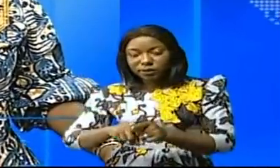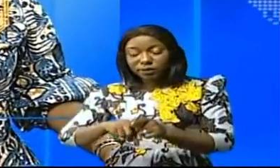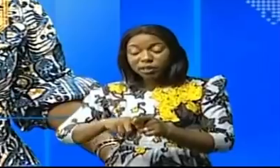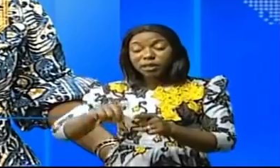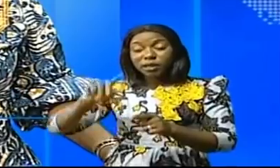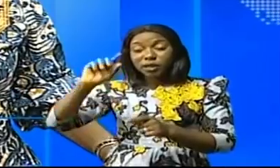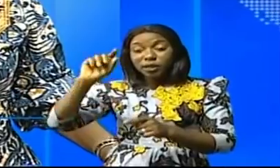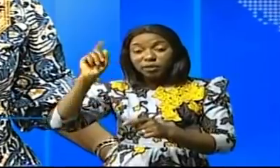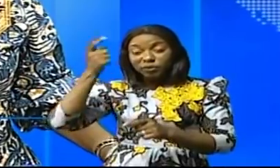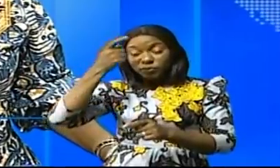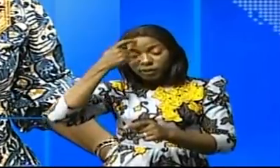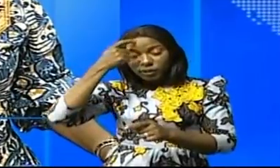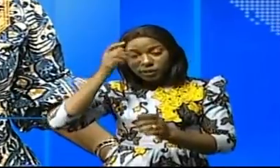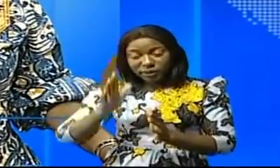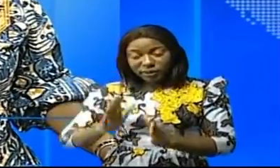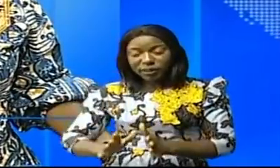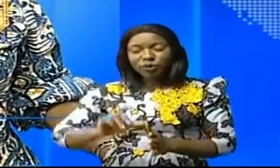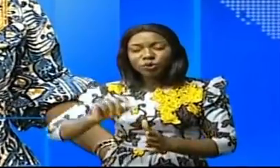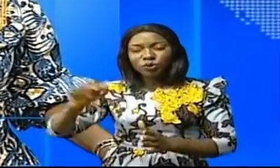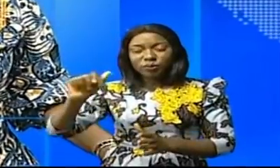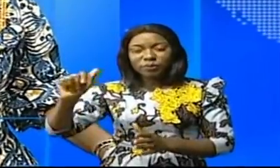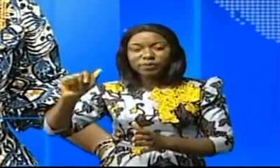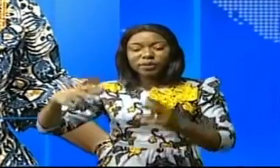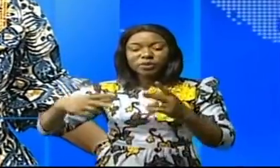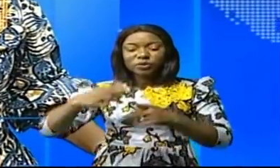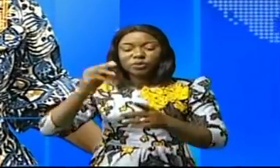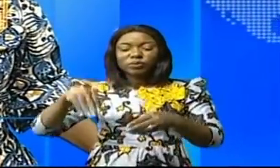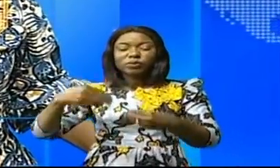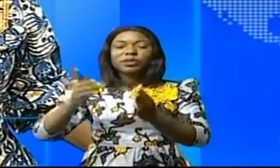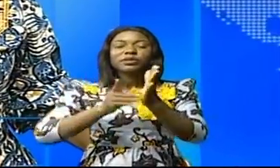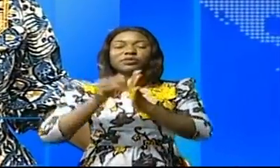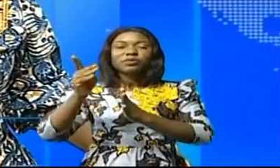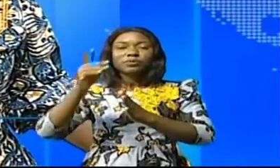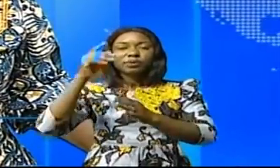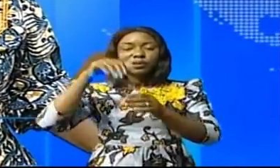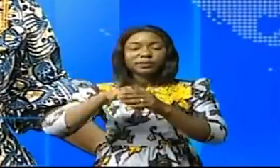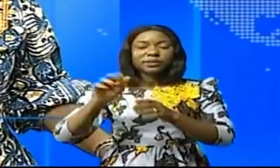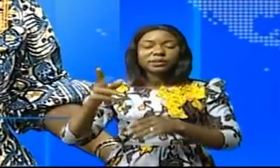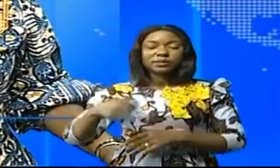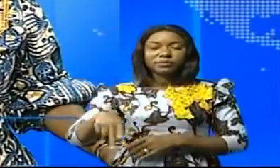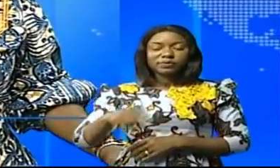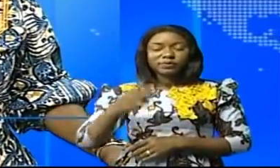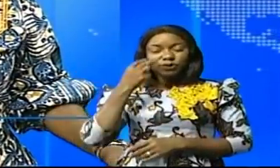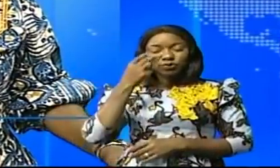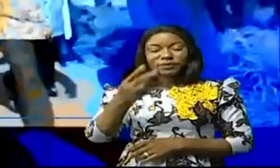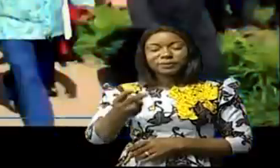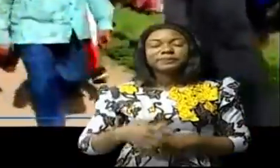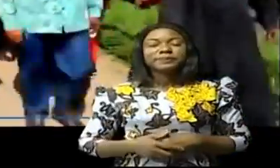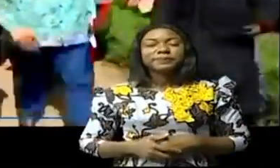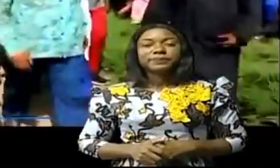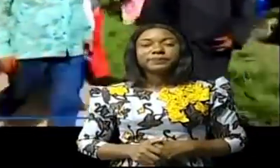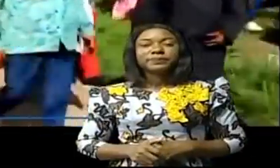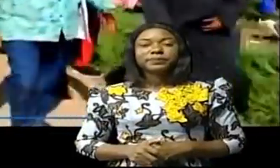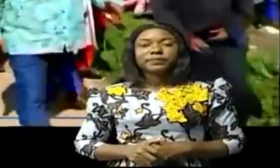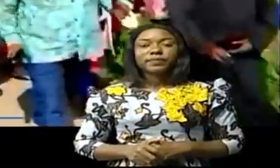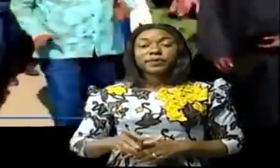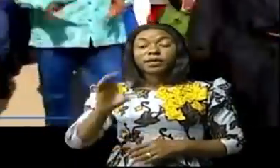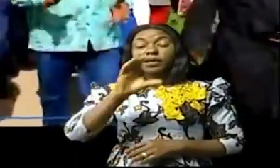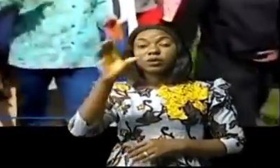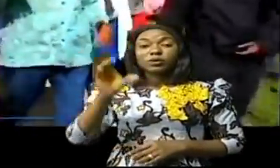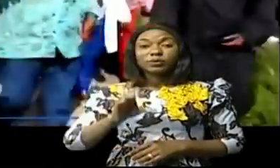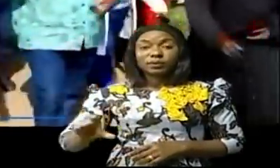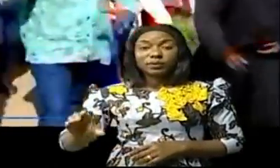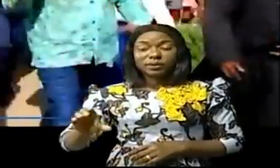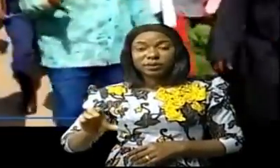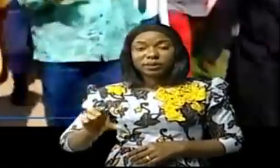initié ce projet et inauguré pour le développement de ces contrées. Après la commune rurale de Dubaï